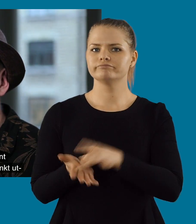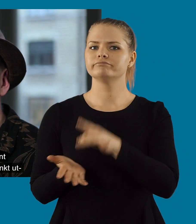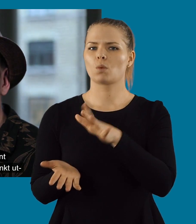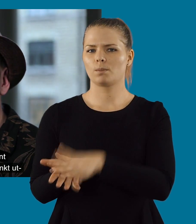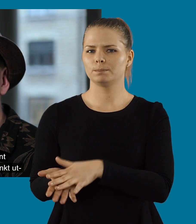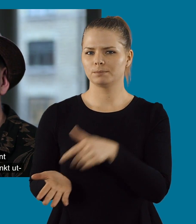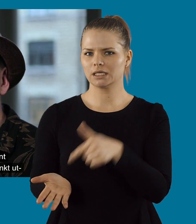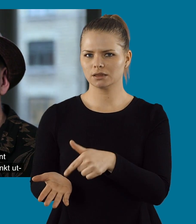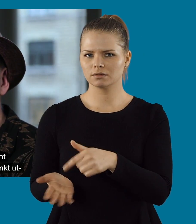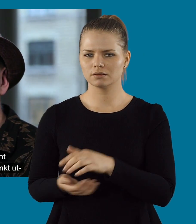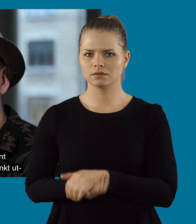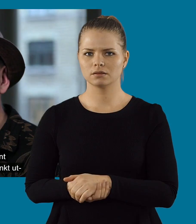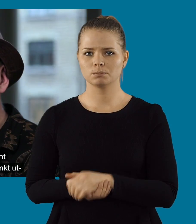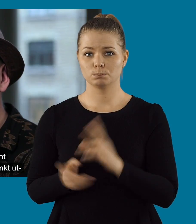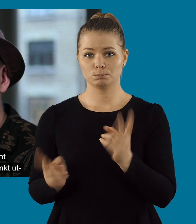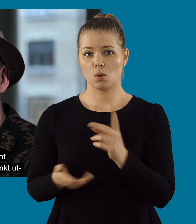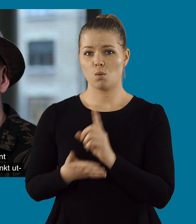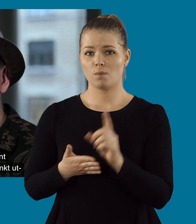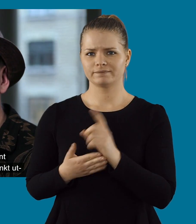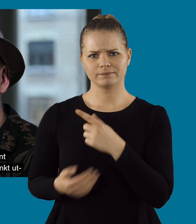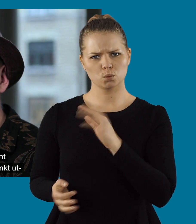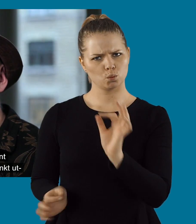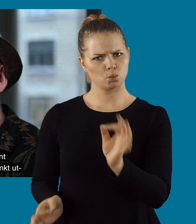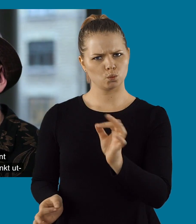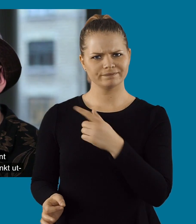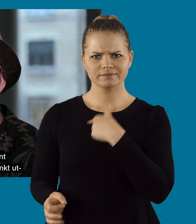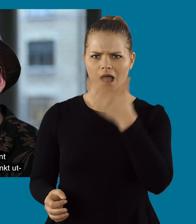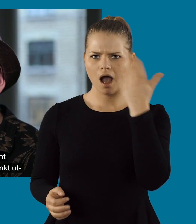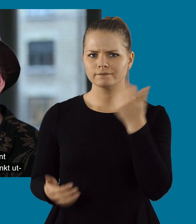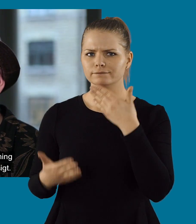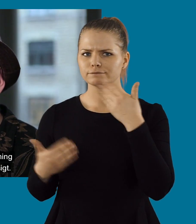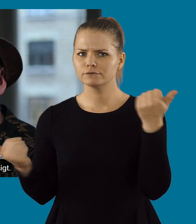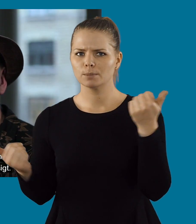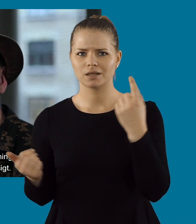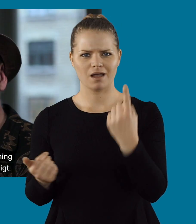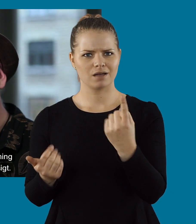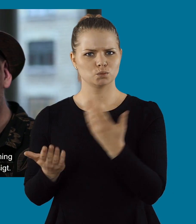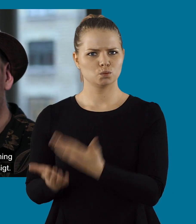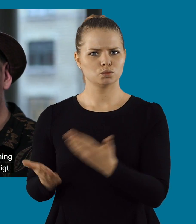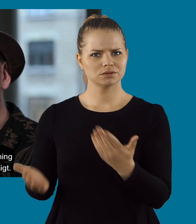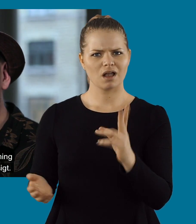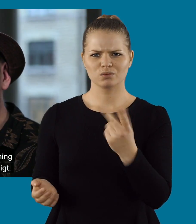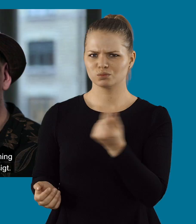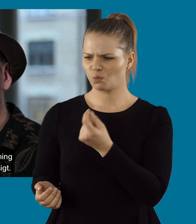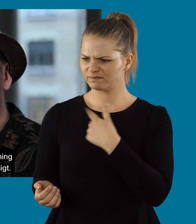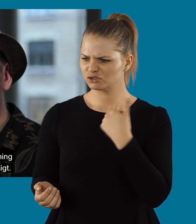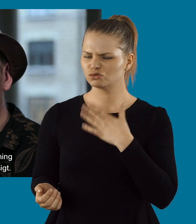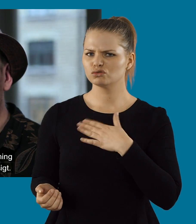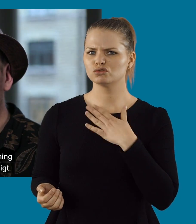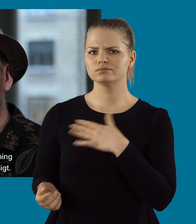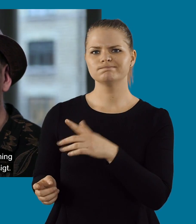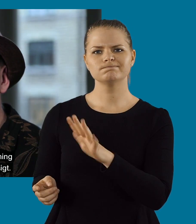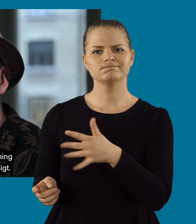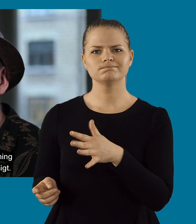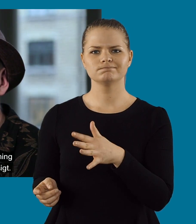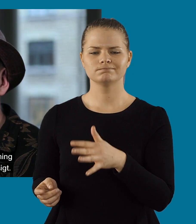Och till slut så kommer det ofta att ni är ett bra dokument som sammanfattar allt vi har kommit fram till. Ofta hur vi kan förbättra en utställning eller